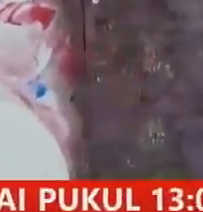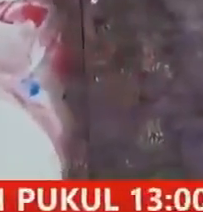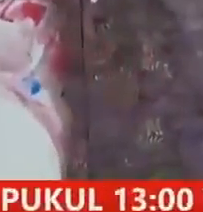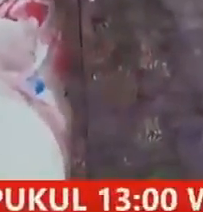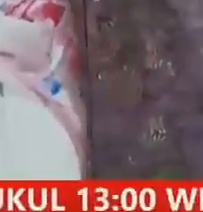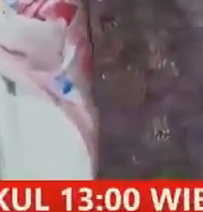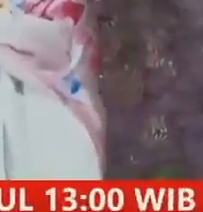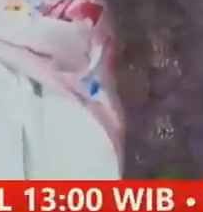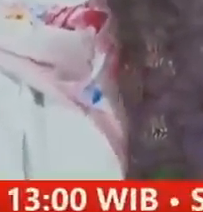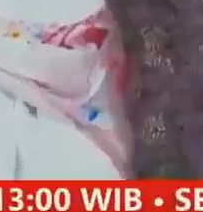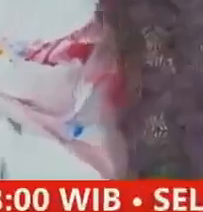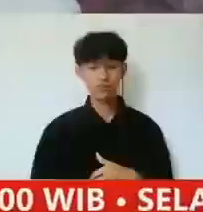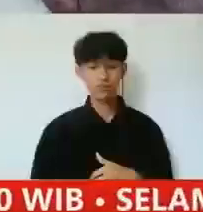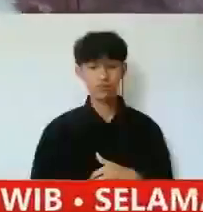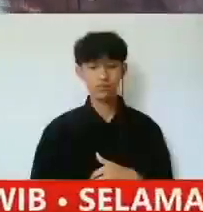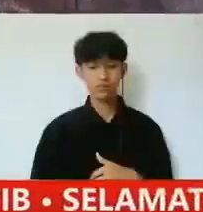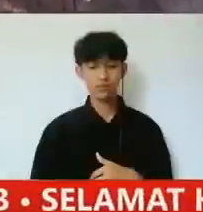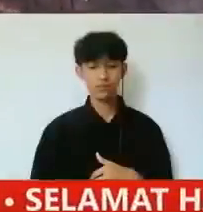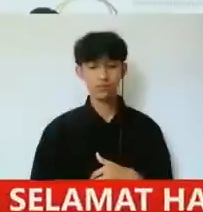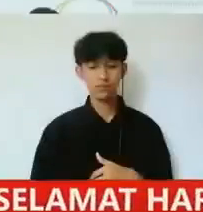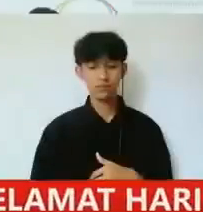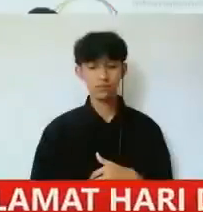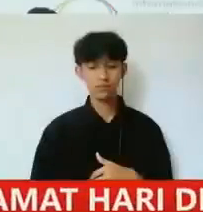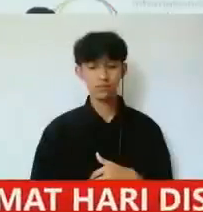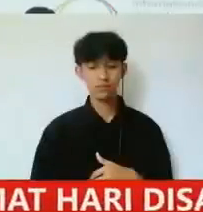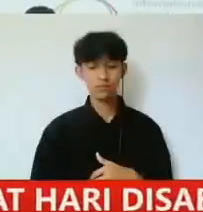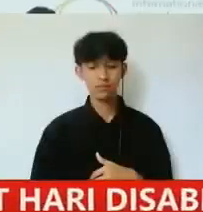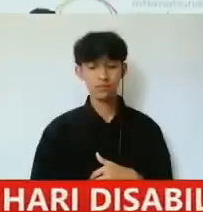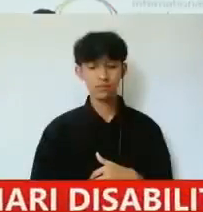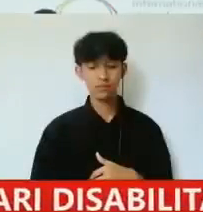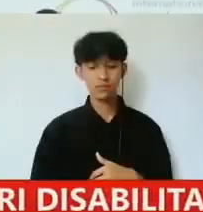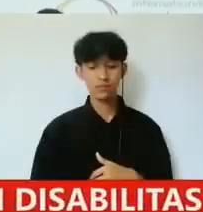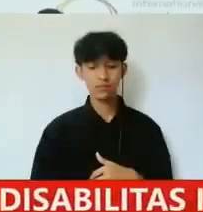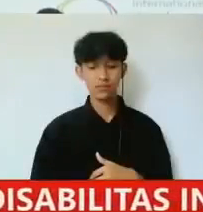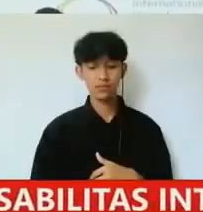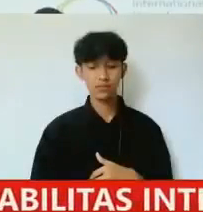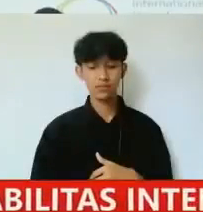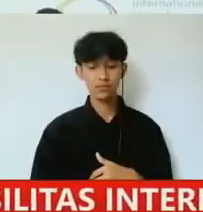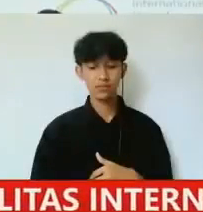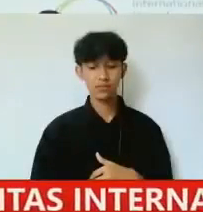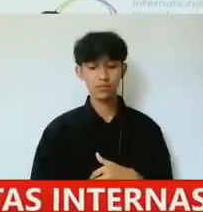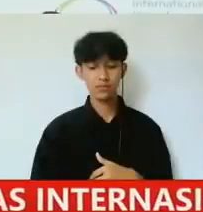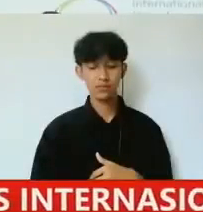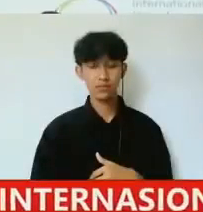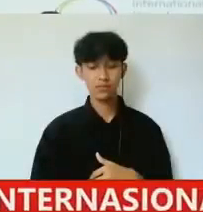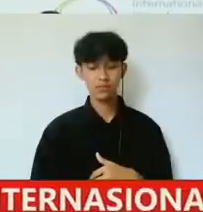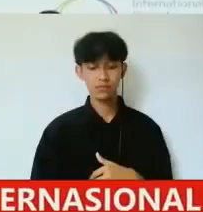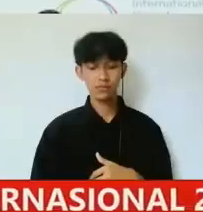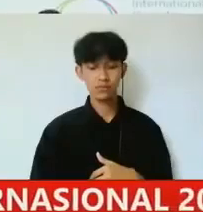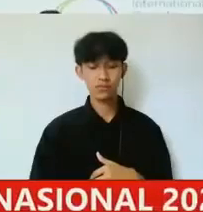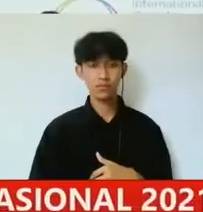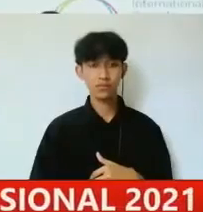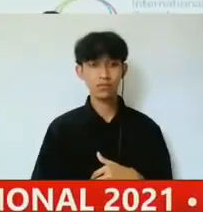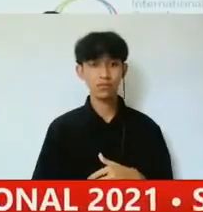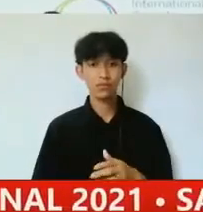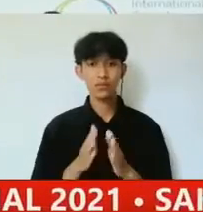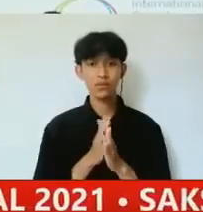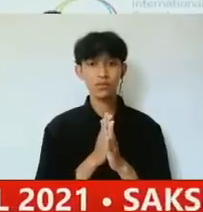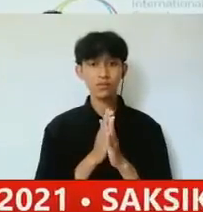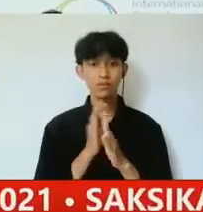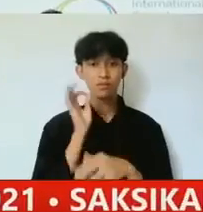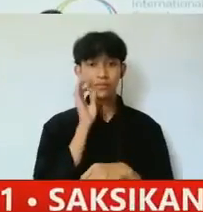Ibu, mohon maaf. Saya mau berbicara dengan Ibu sebelumnya. Ibu,